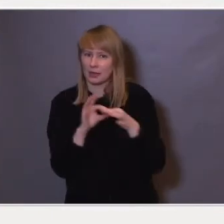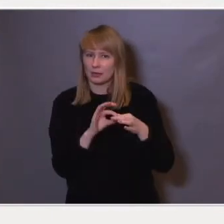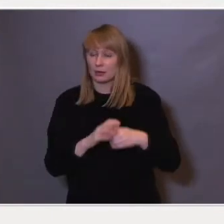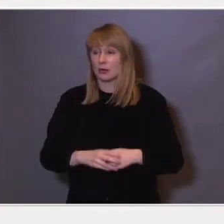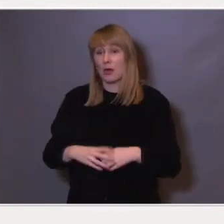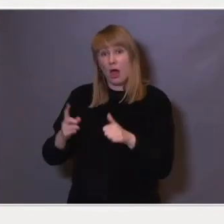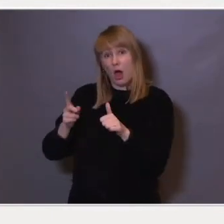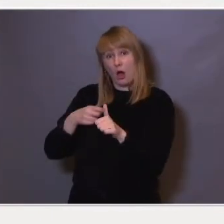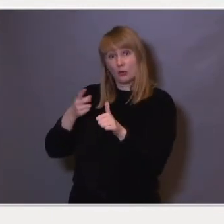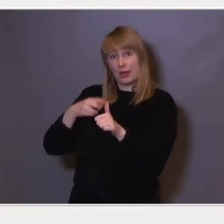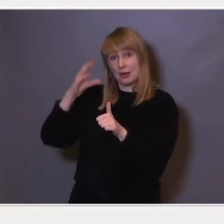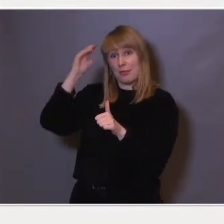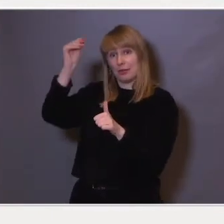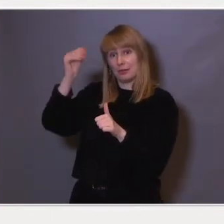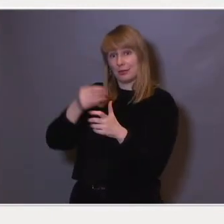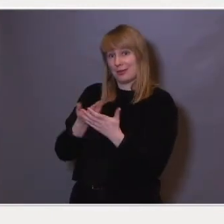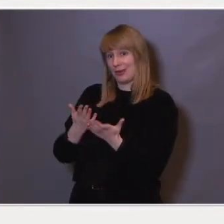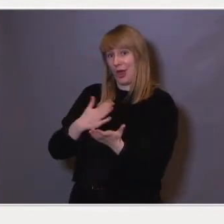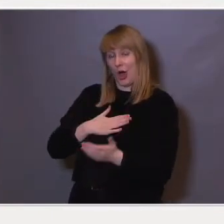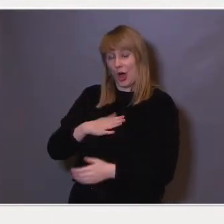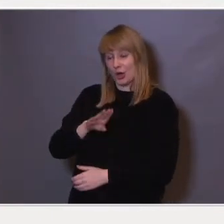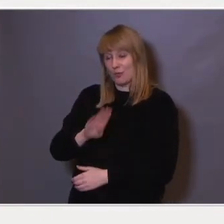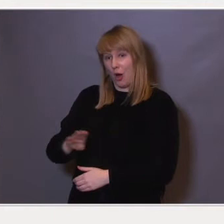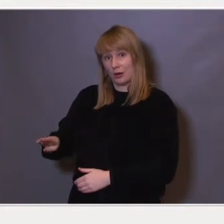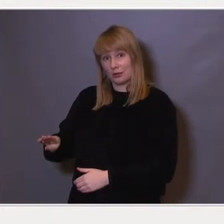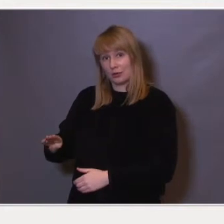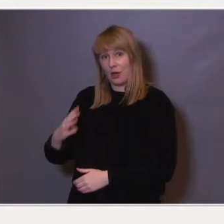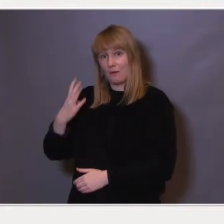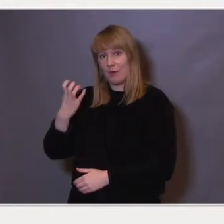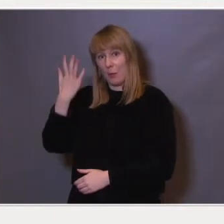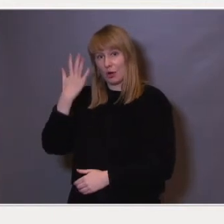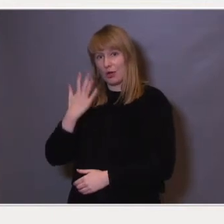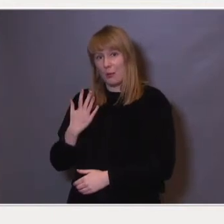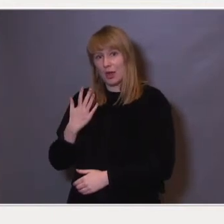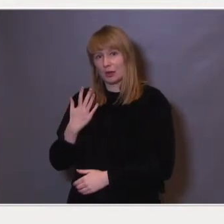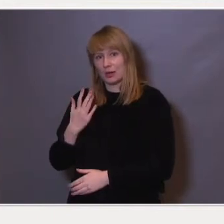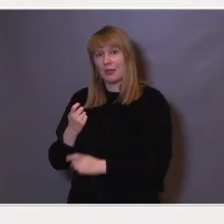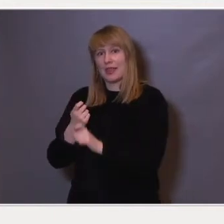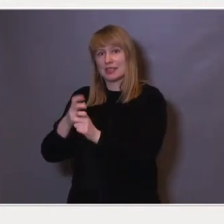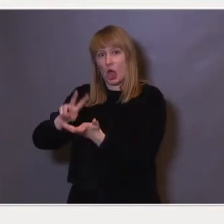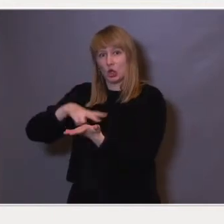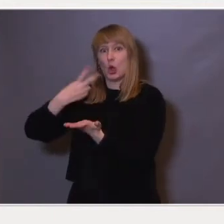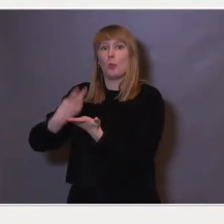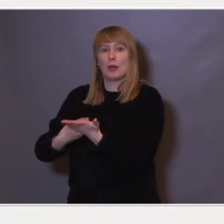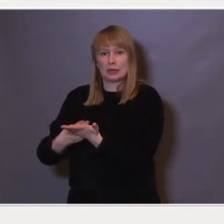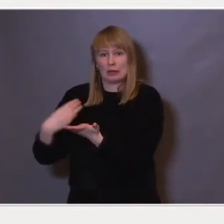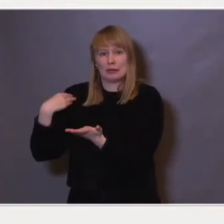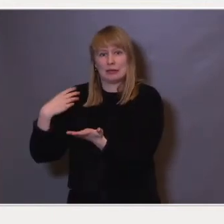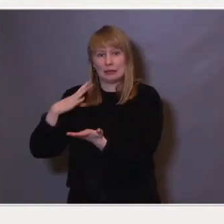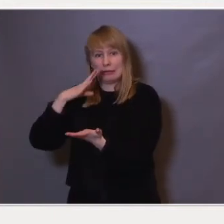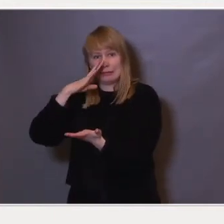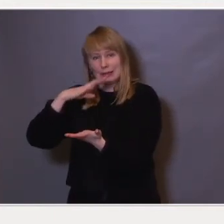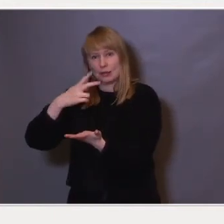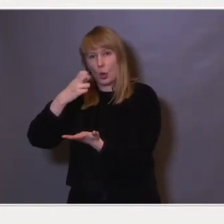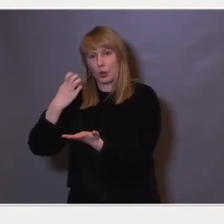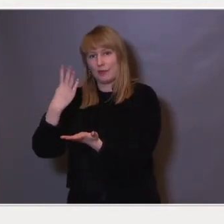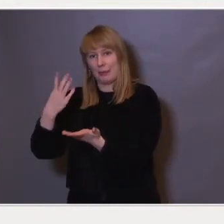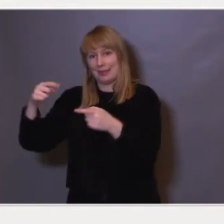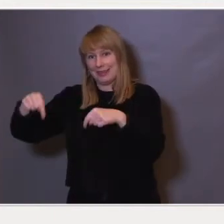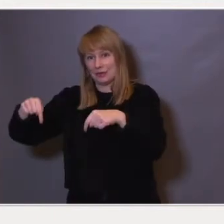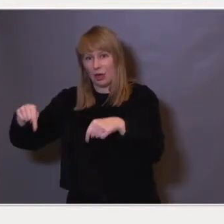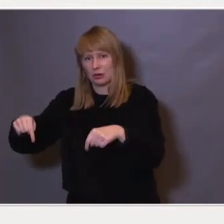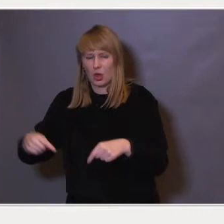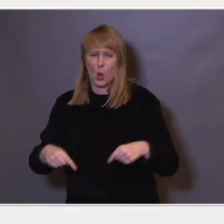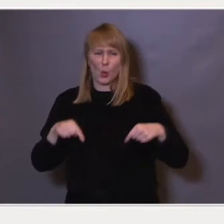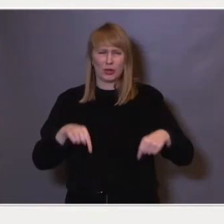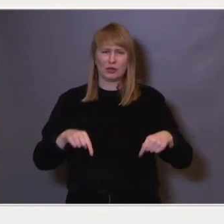Andelen menn som ikke har barn ved 45 års alder er nesten dobblet fra 1985 til i dag. I